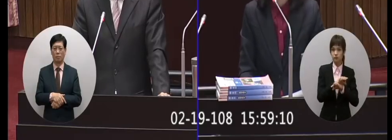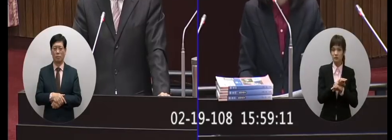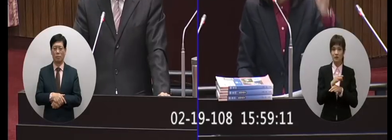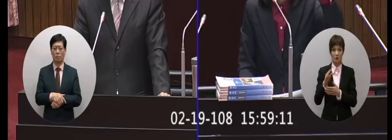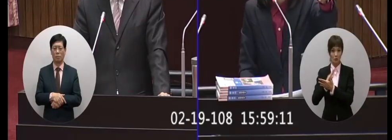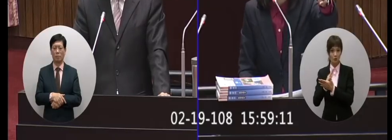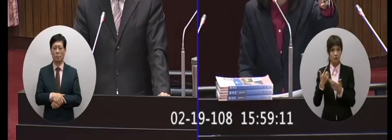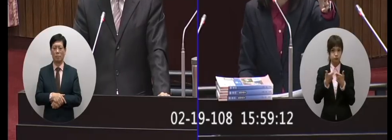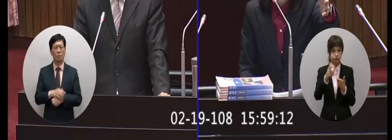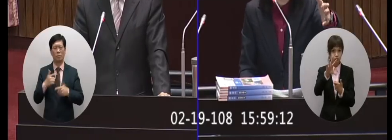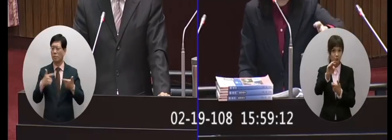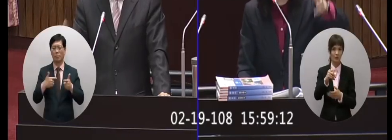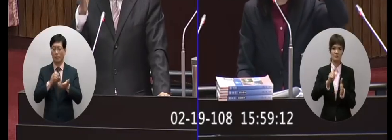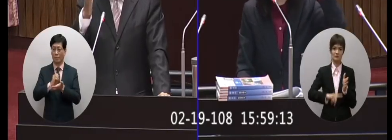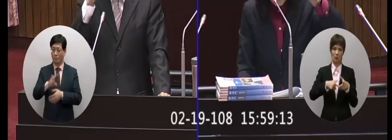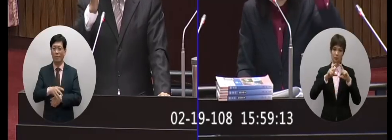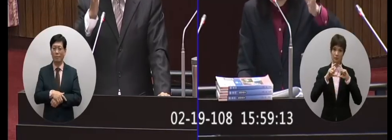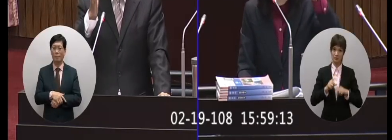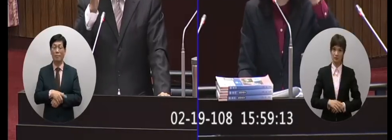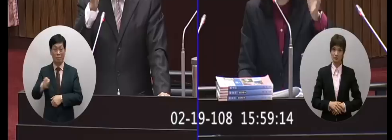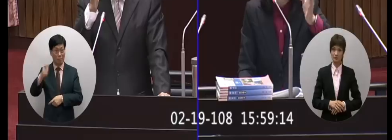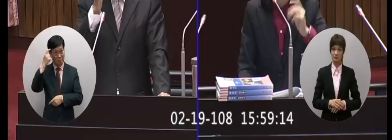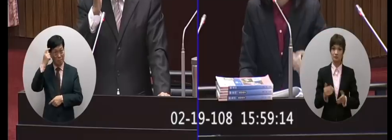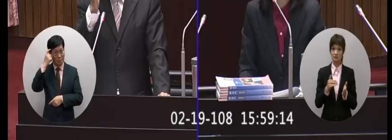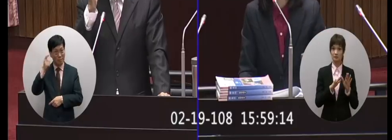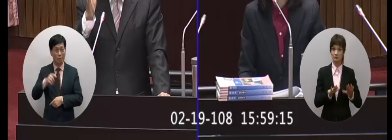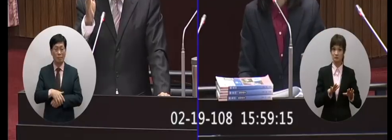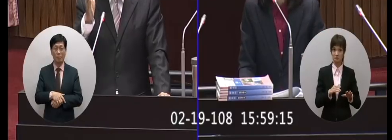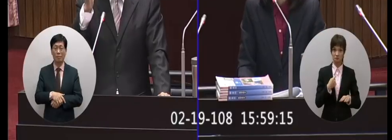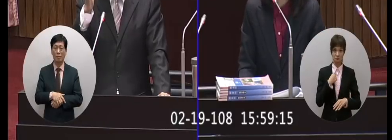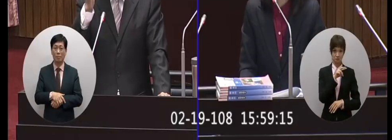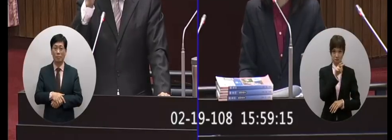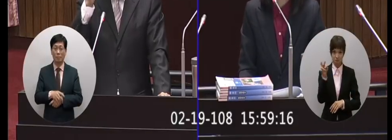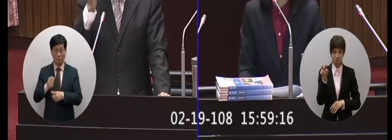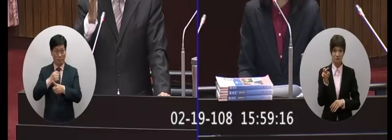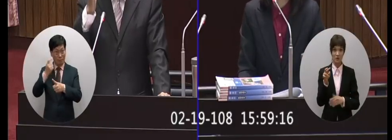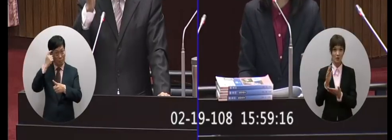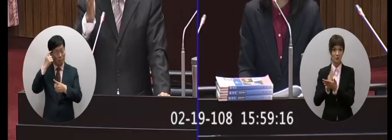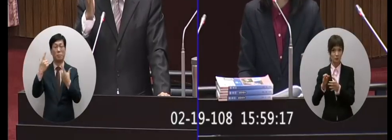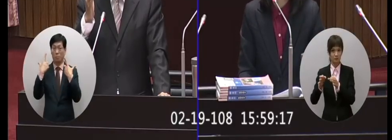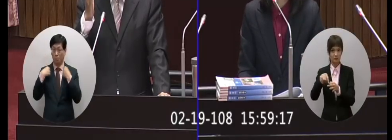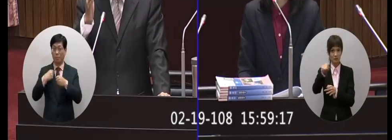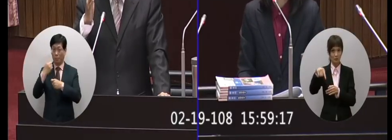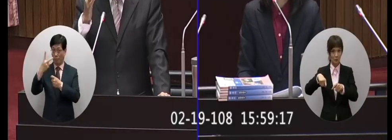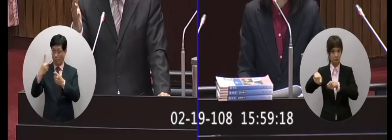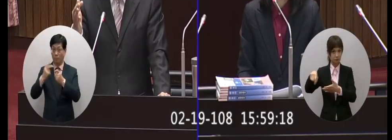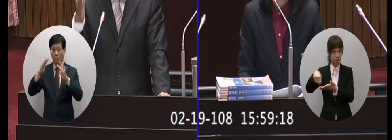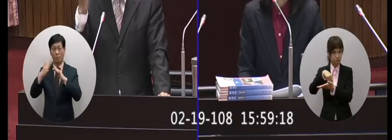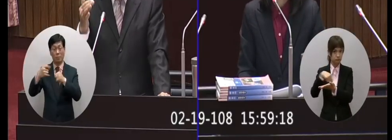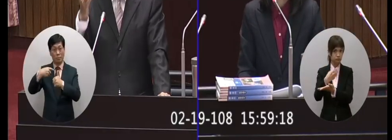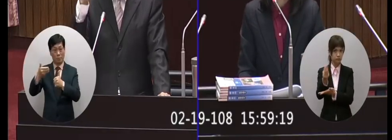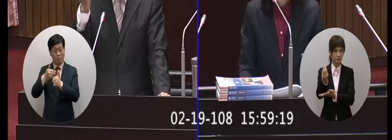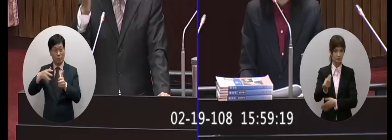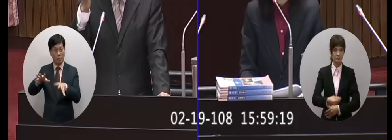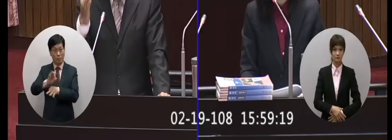答這麼簡單沒有要到現在為止目前沒有一科沒有一個書上有在做教科書啊十二年國教課綱前